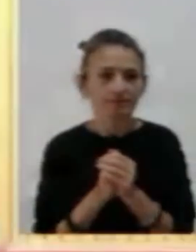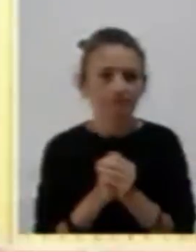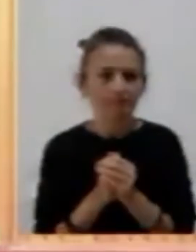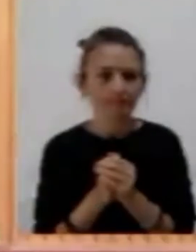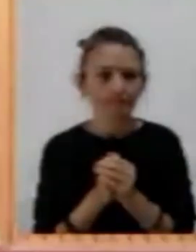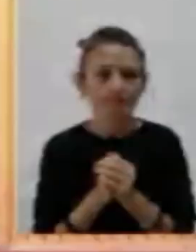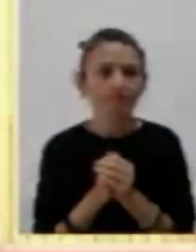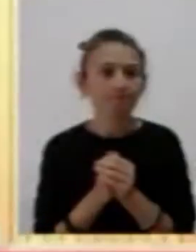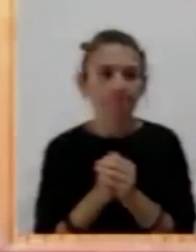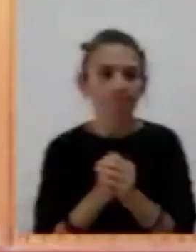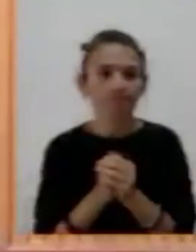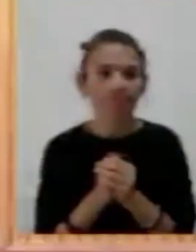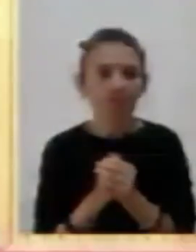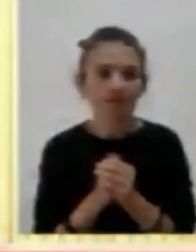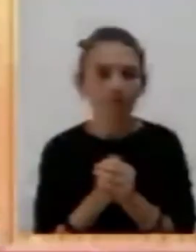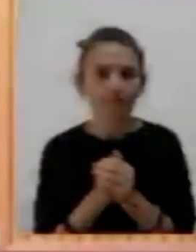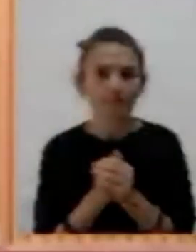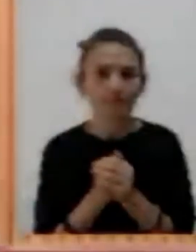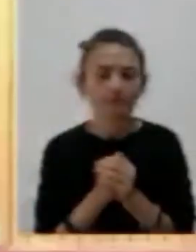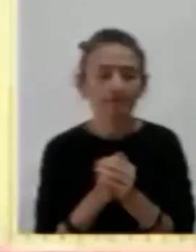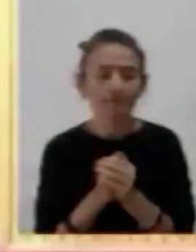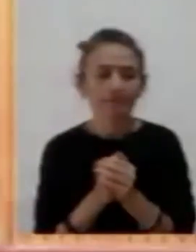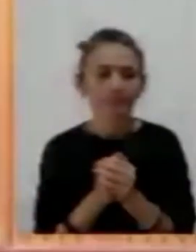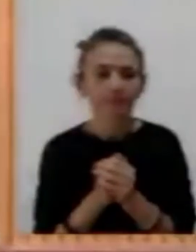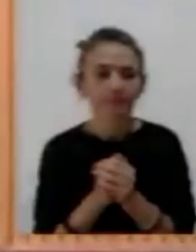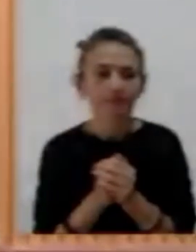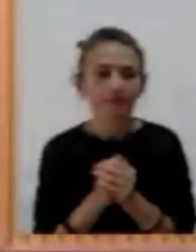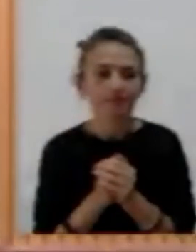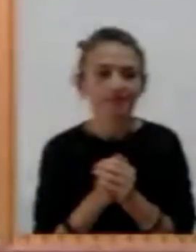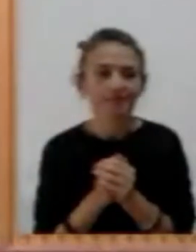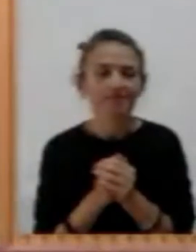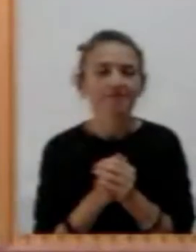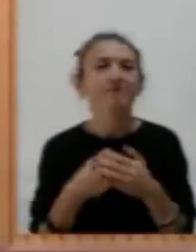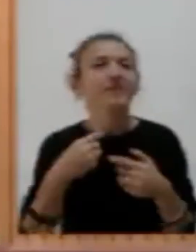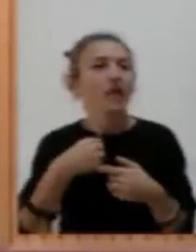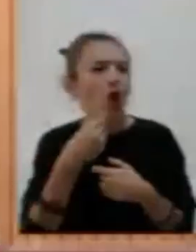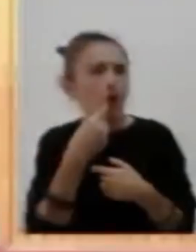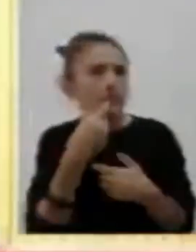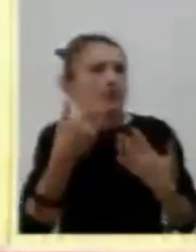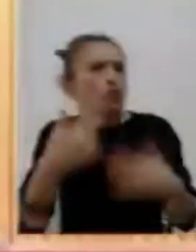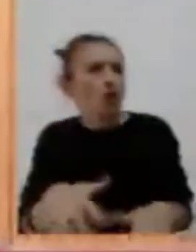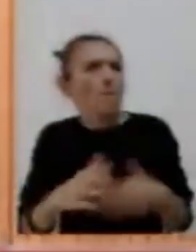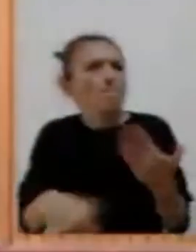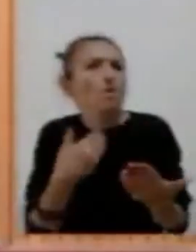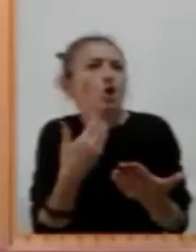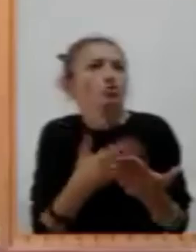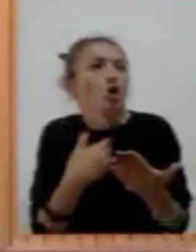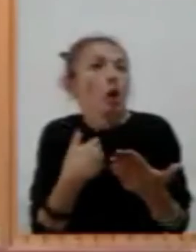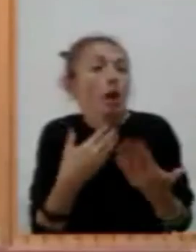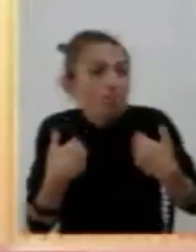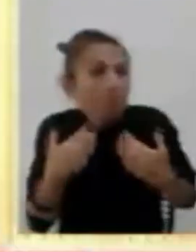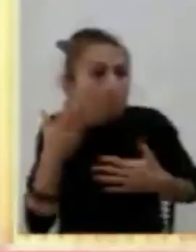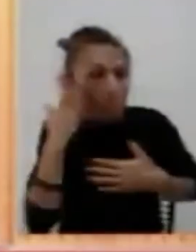Io ho dichiarato che è superata questa mozione, per quello che mi riguarda. Sì, però se non si